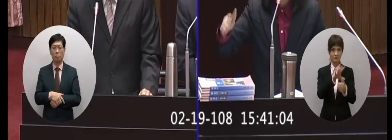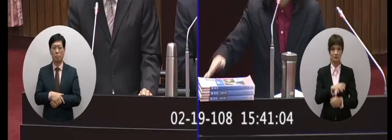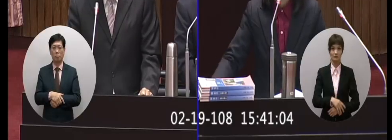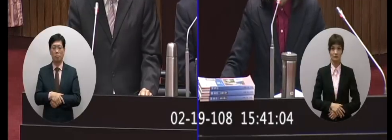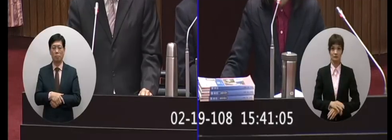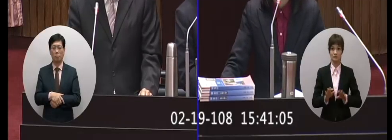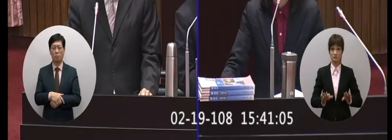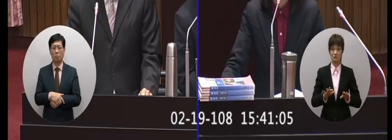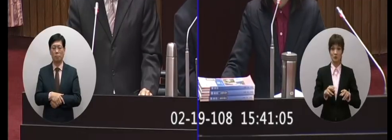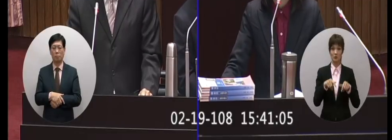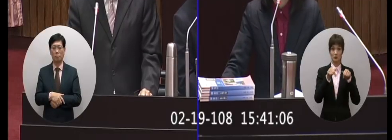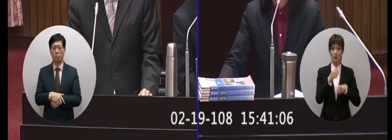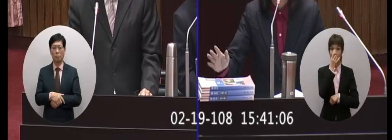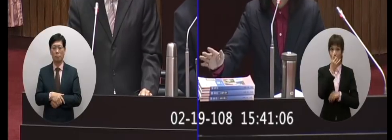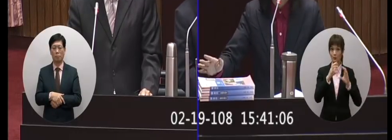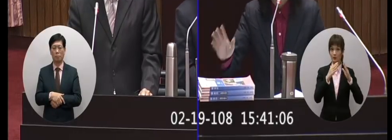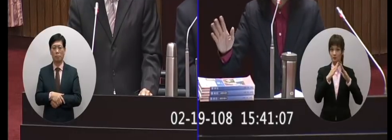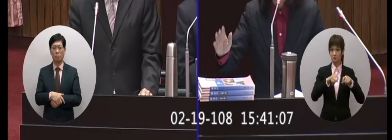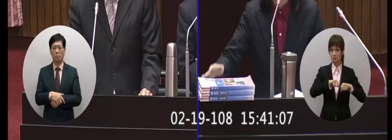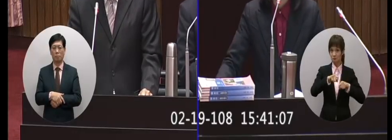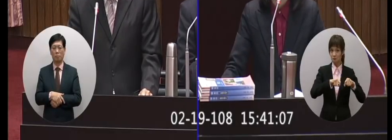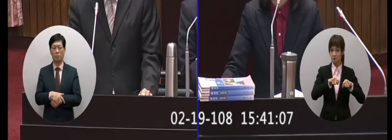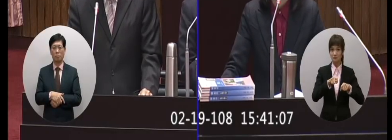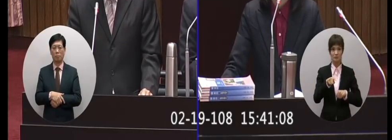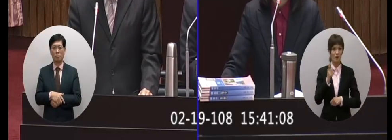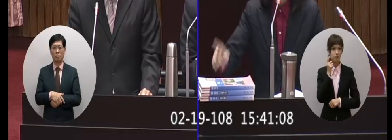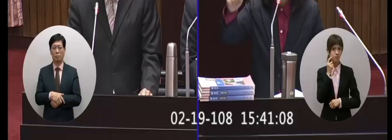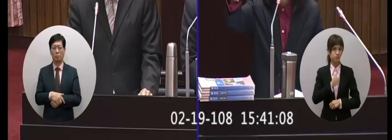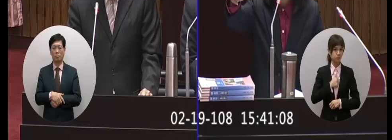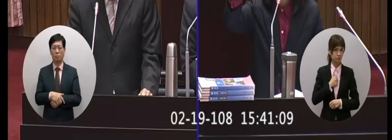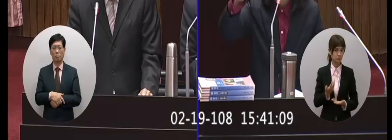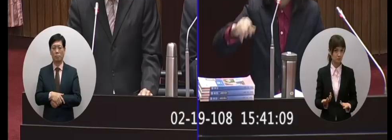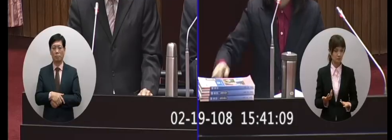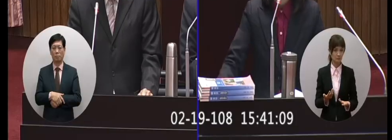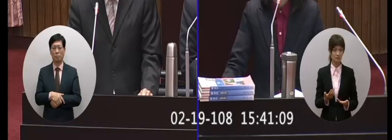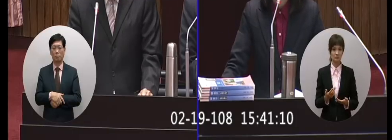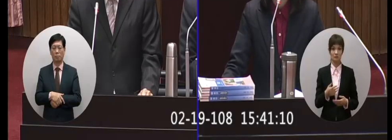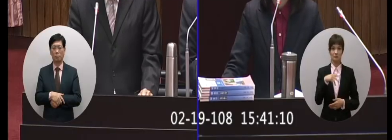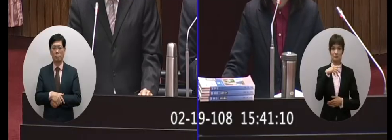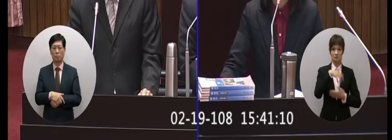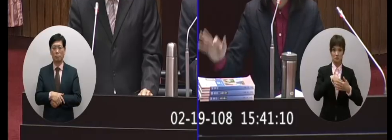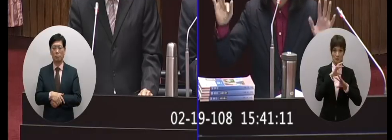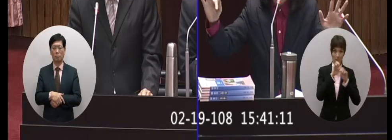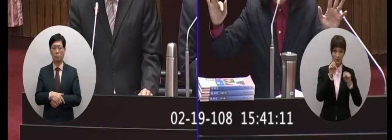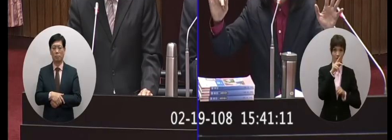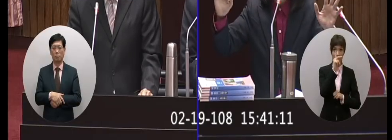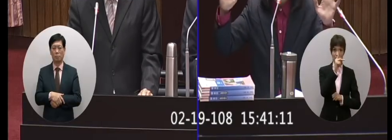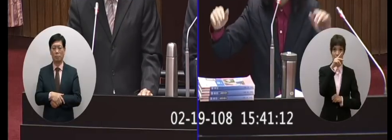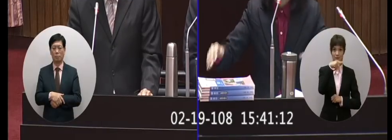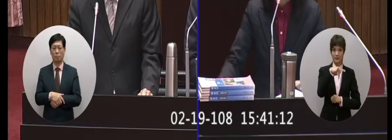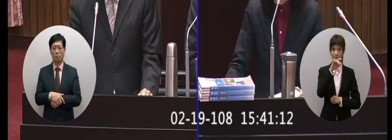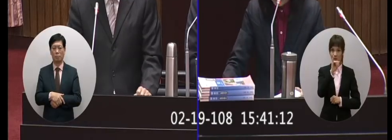以現在來講 雙語國家發展策略到底玩真的玩假的裡面KPI 國發會自己提出八